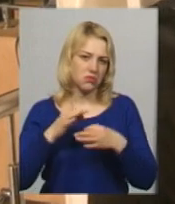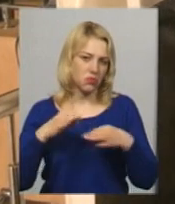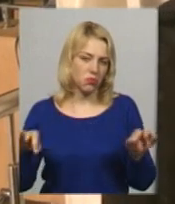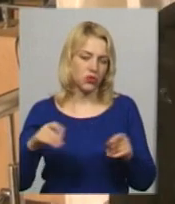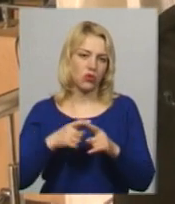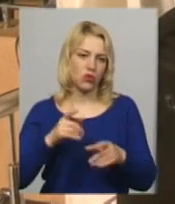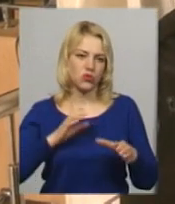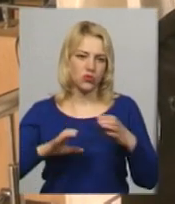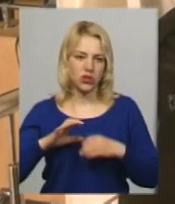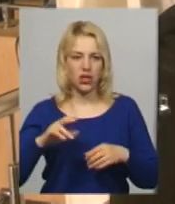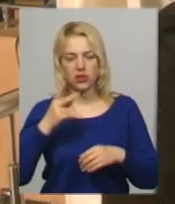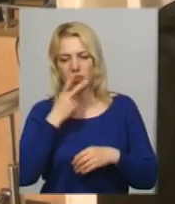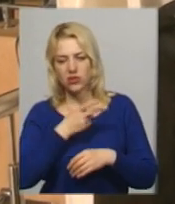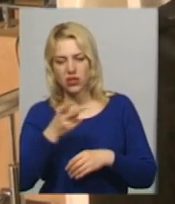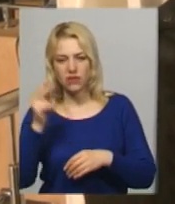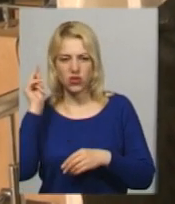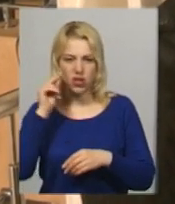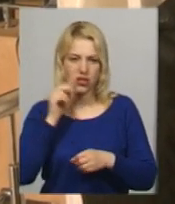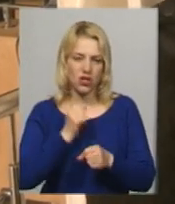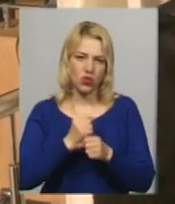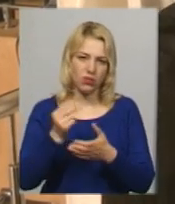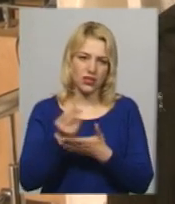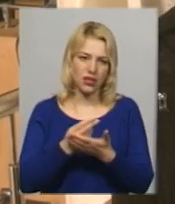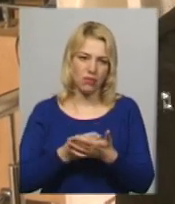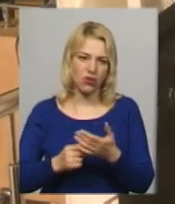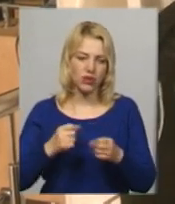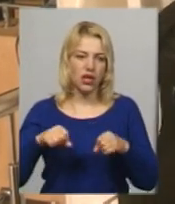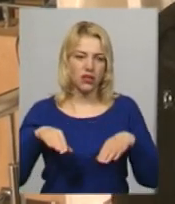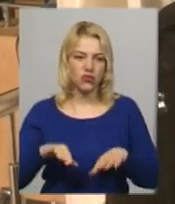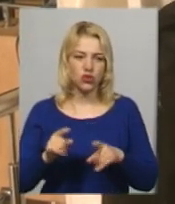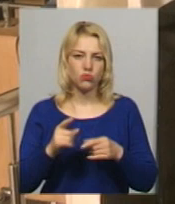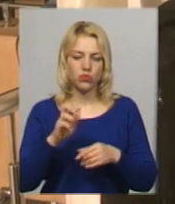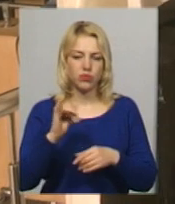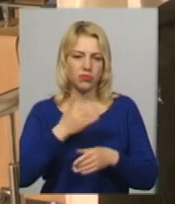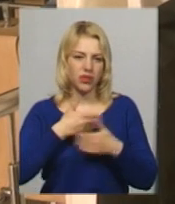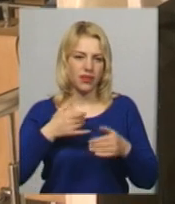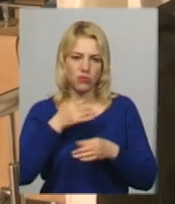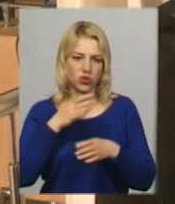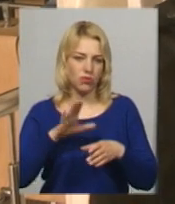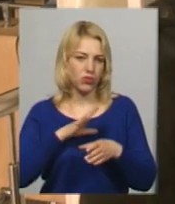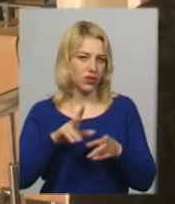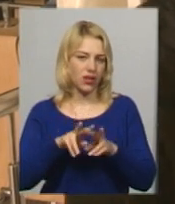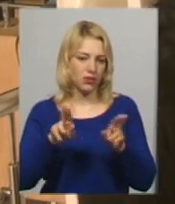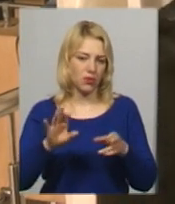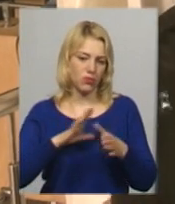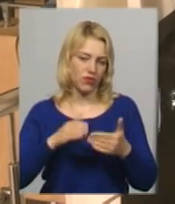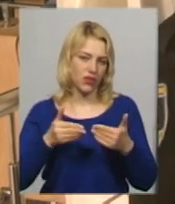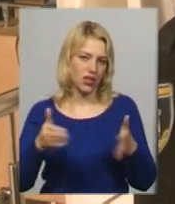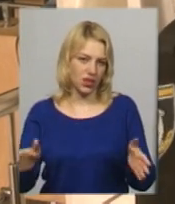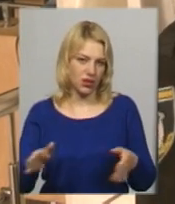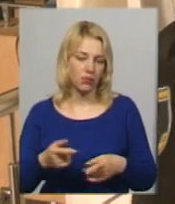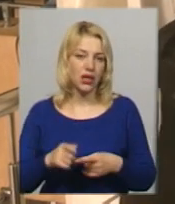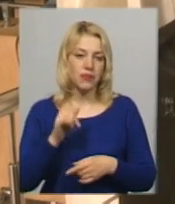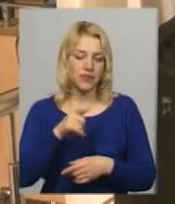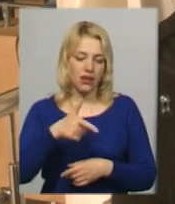розглядають, вчаться, роблять замальовки. І вирішила, чому ми не можемо бути так само відкритими. Інна Глега